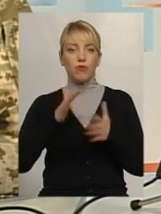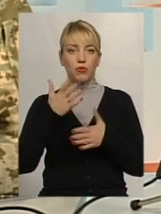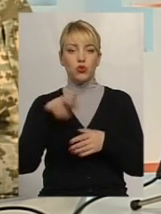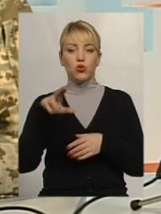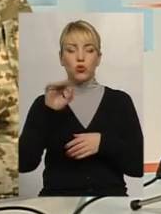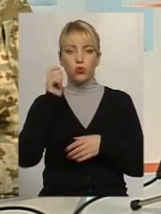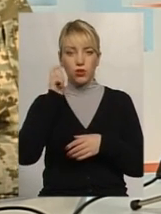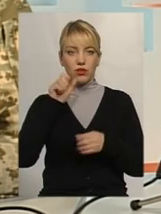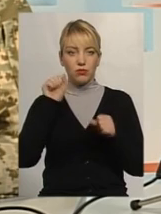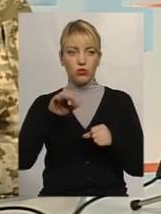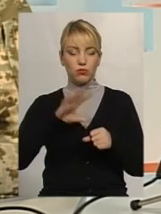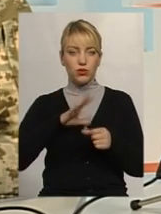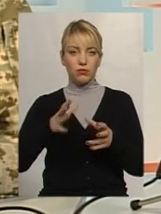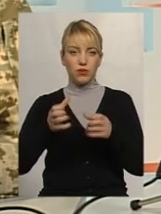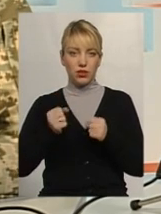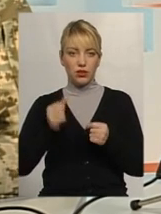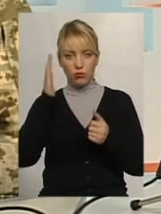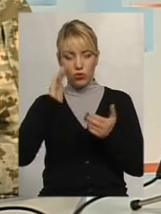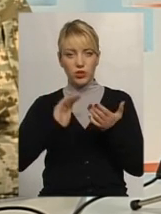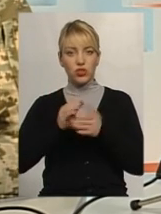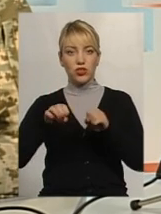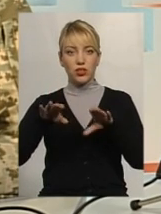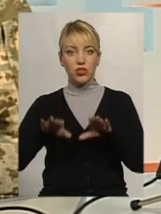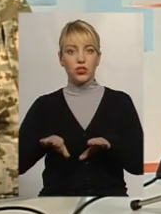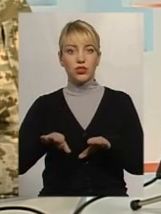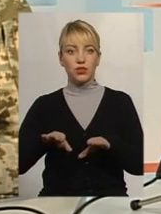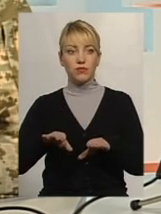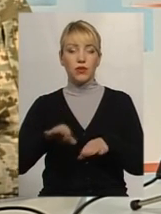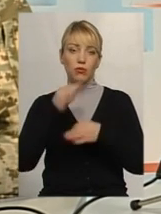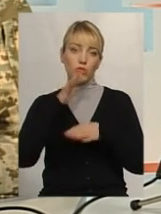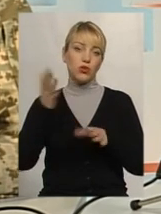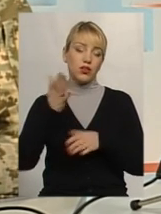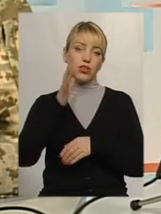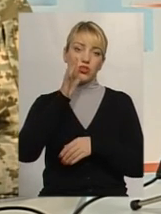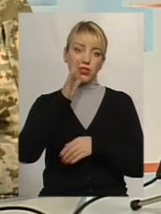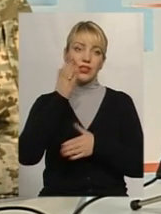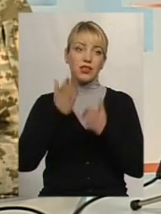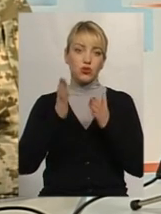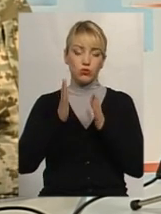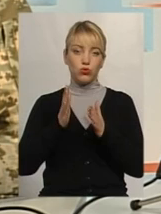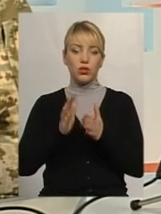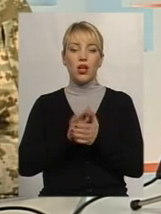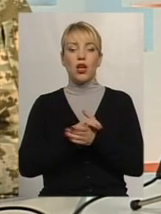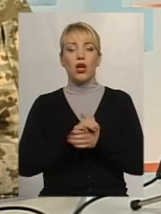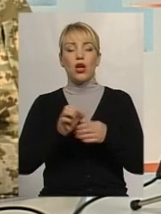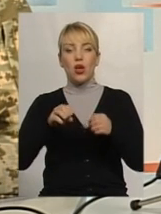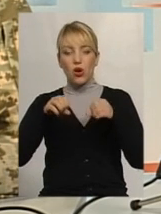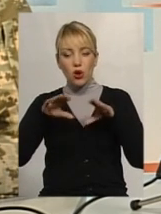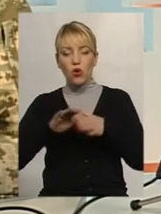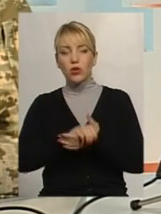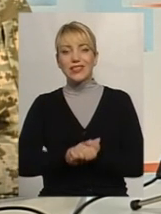України може бути прийнятое політичне рішення в будь-який час. Якщо буде консенсус серед наших